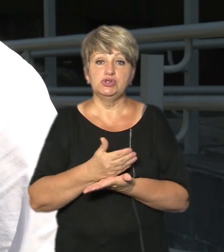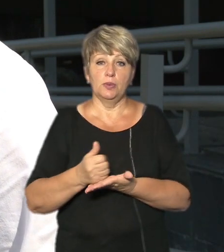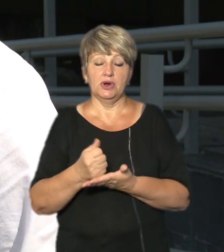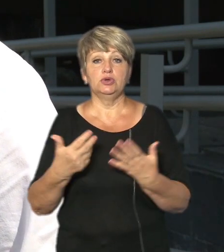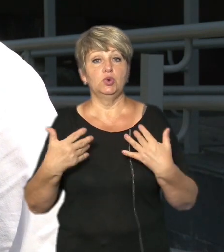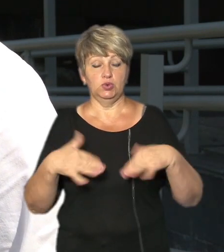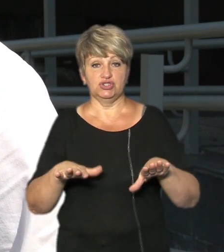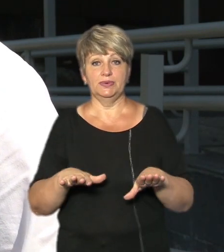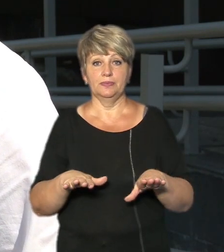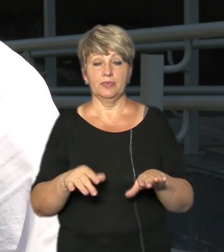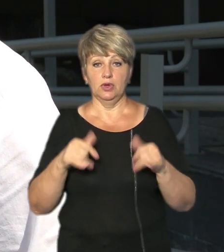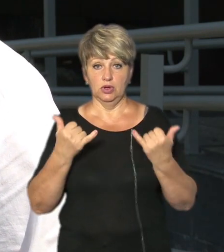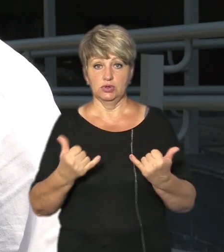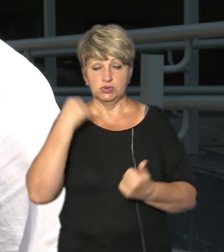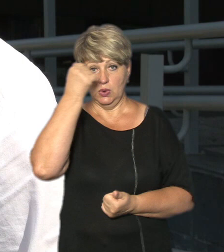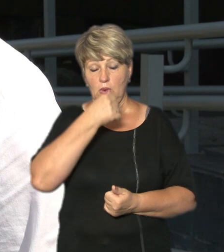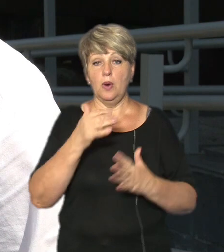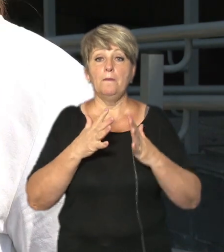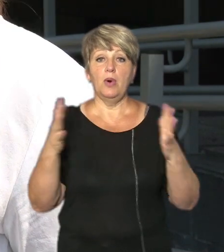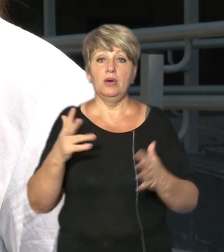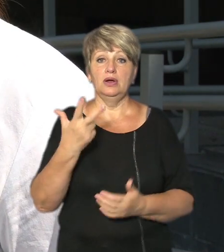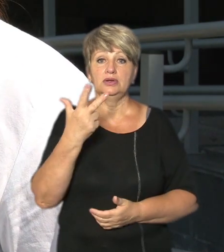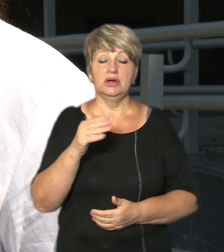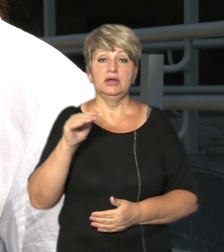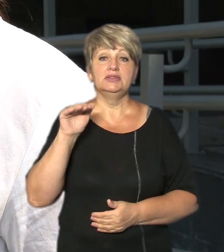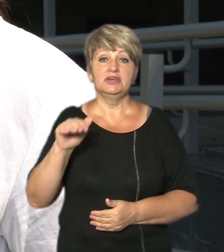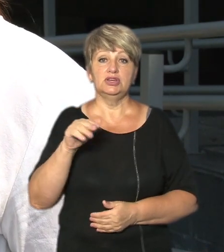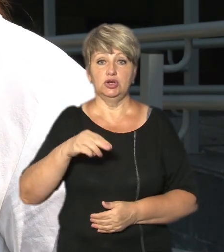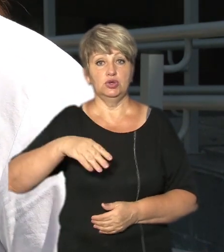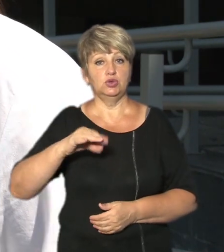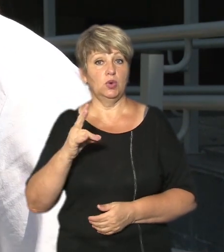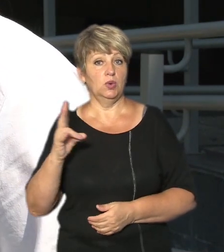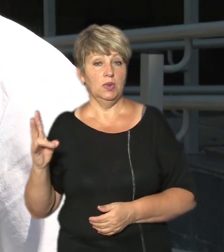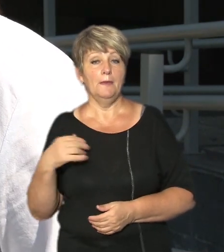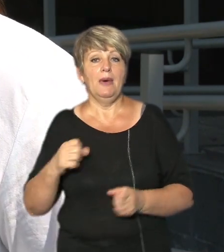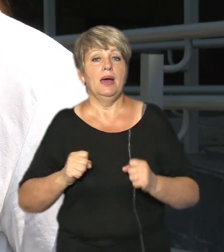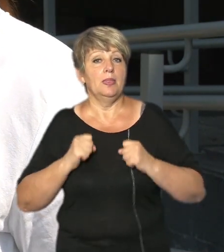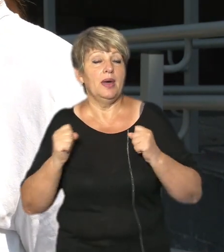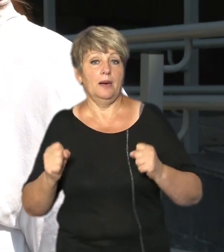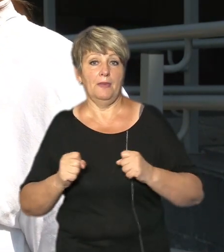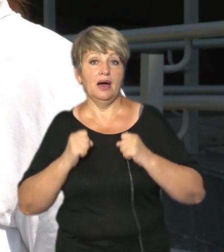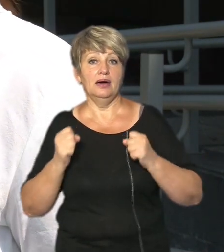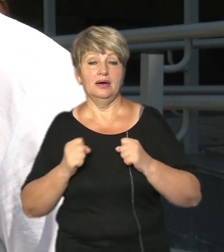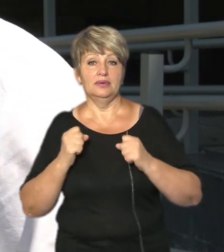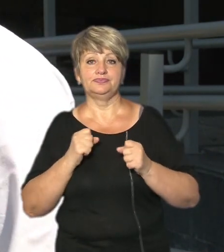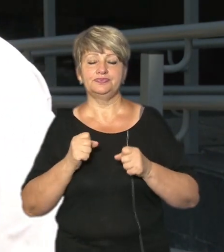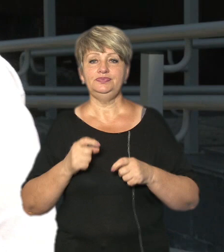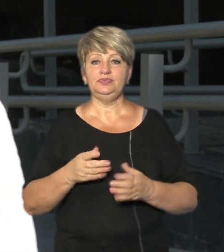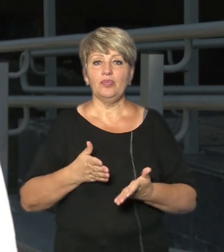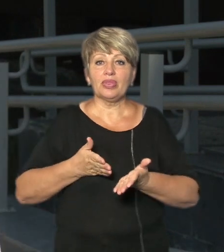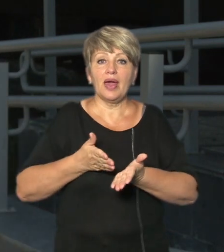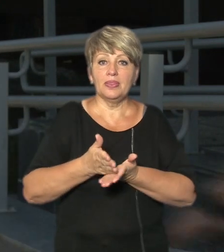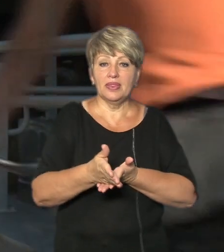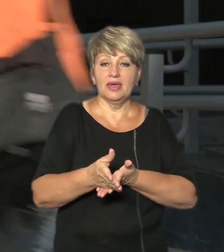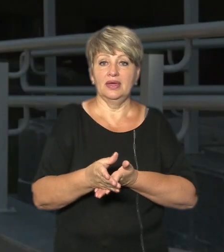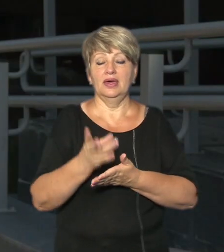цього року більше трьох тисяч тонн Ми намагалися орієнтувати аграрію саме на